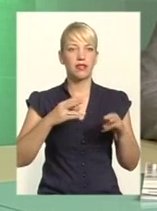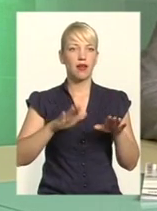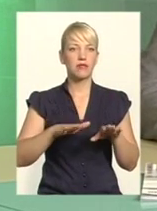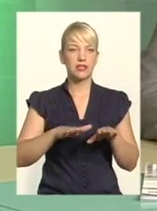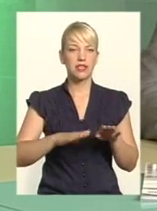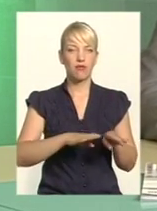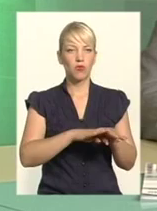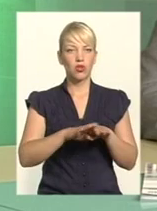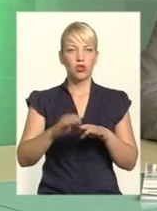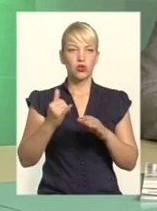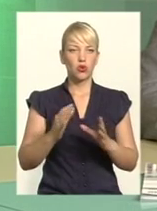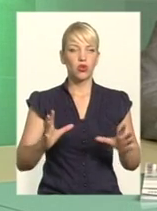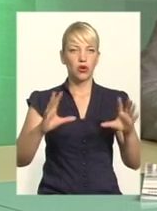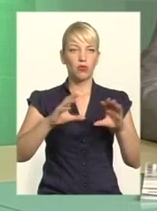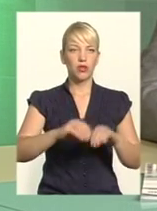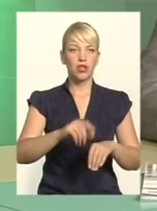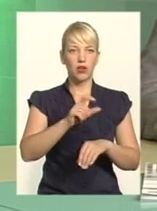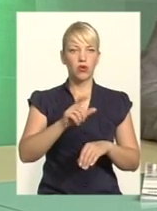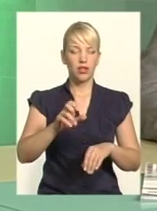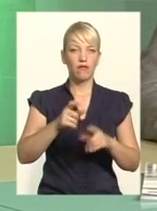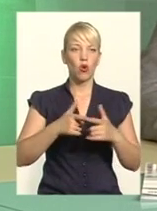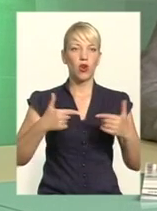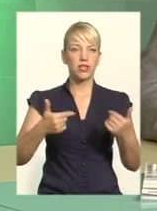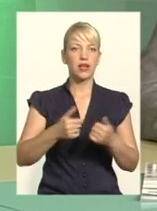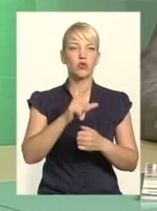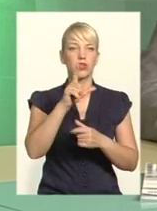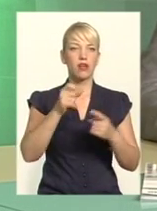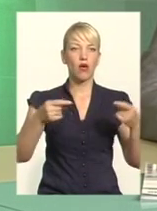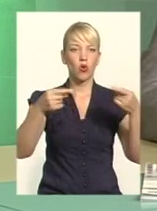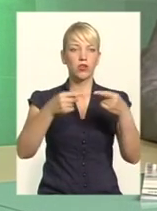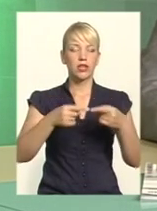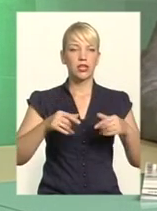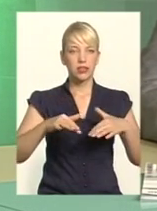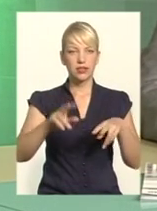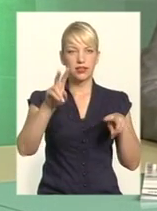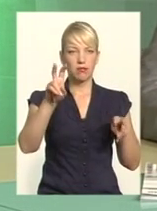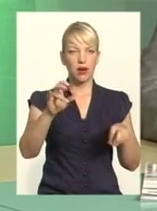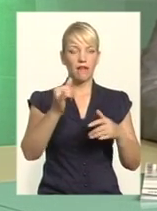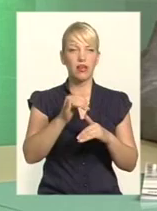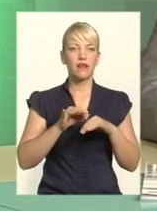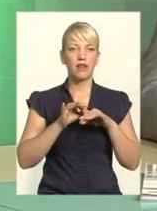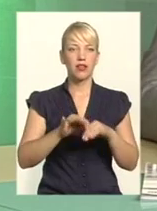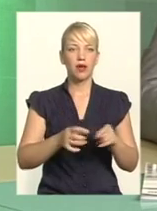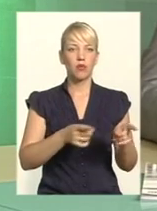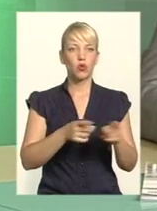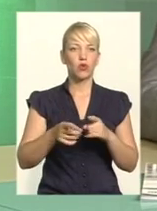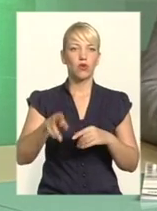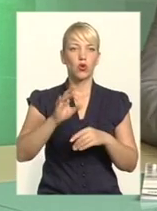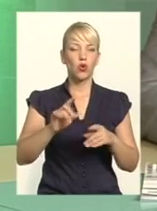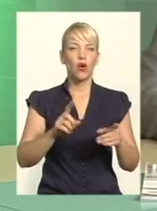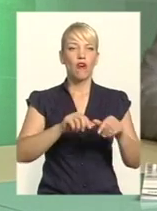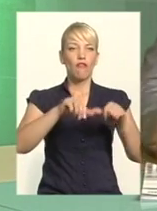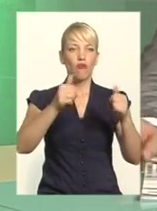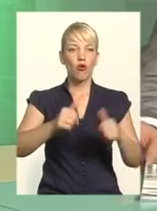'єднали людей в організацію за конкретні справи і ведемо підготовку до формування нової обласної ради,